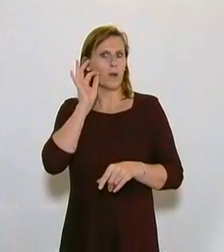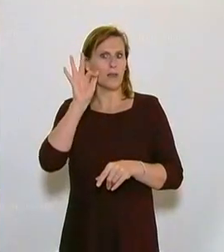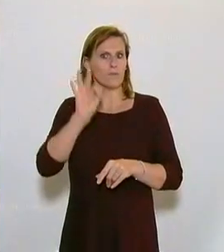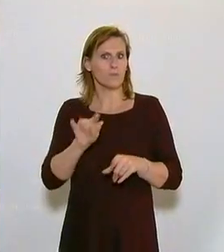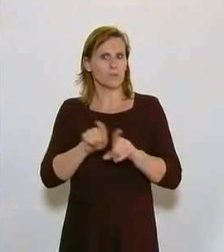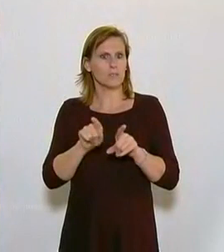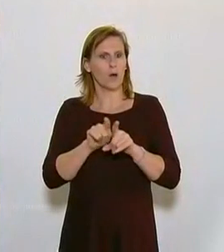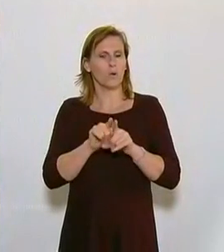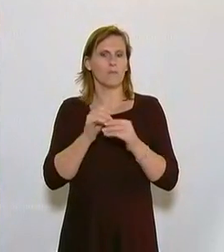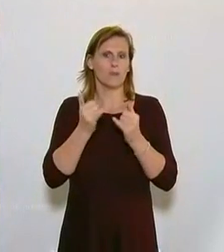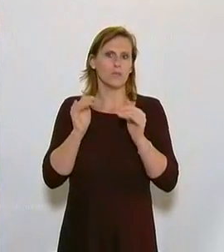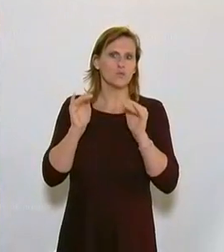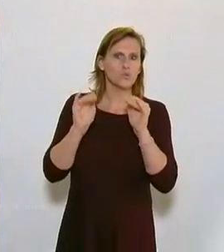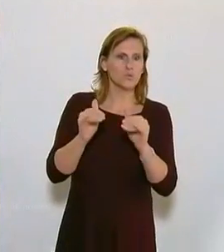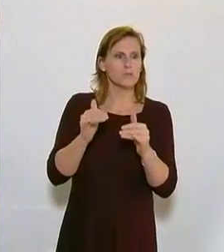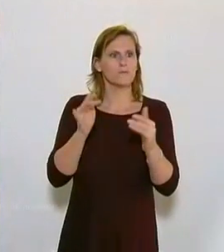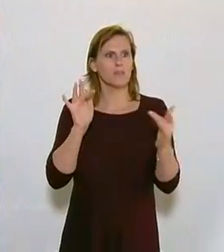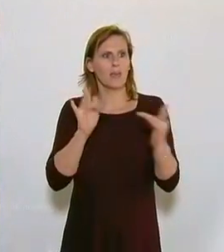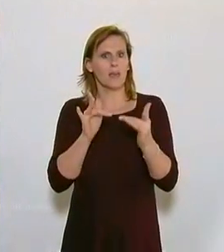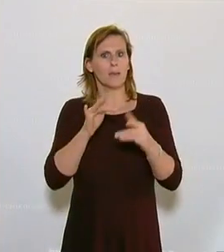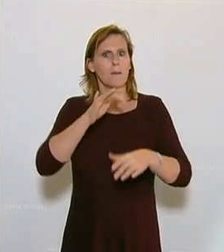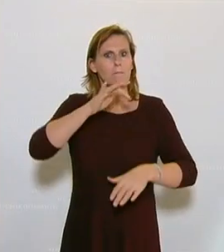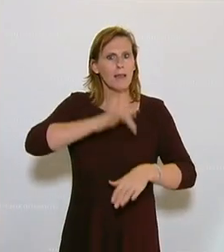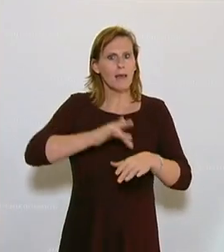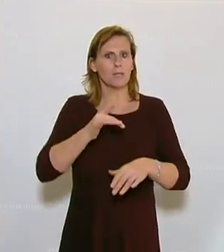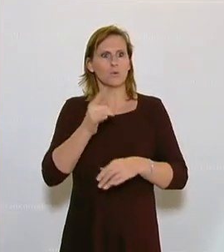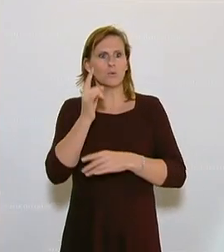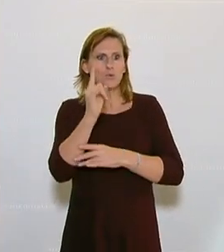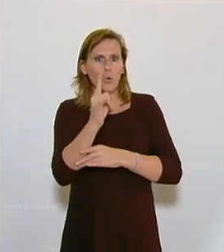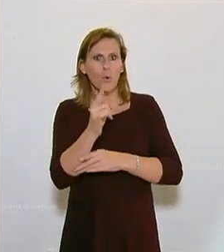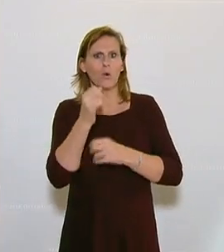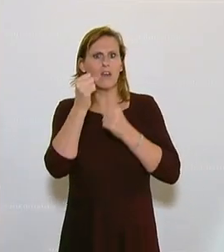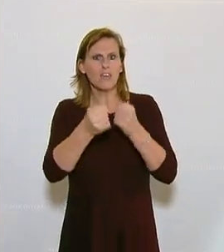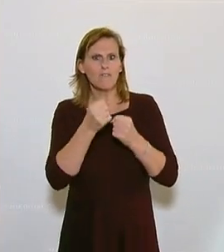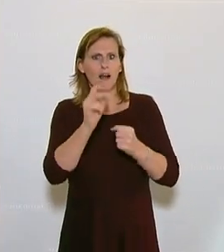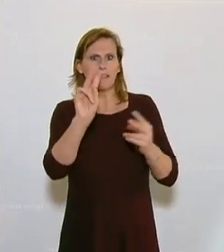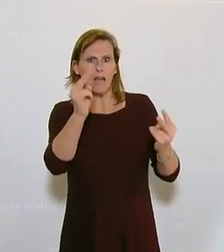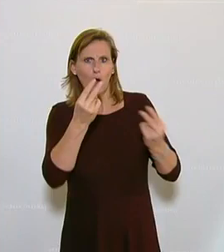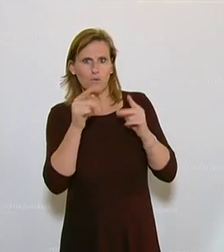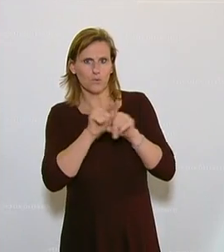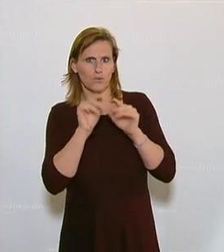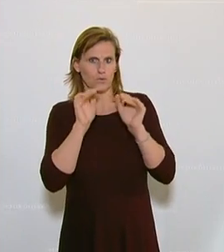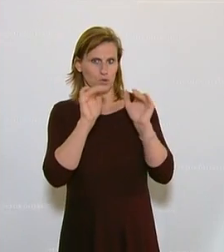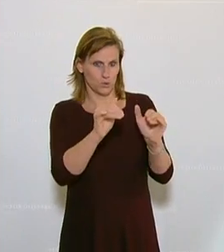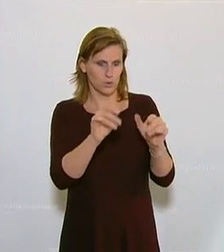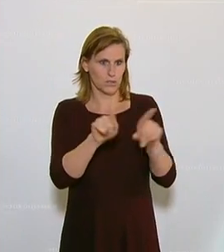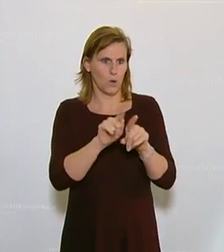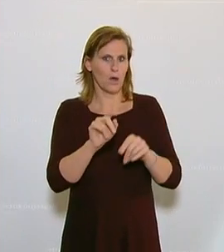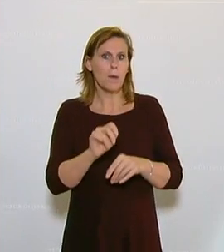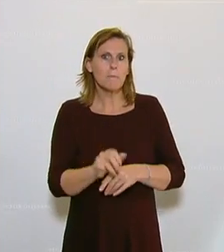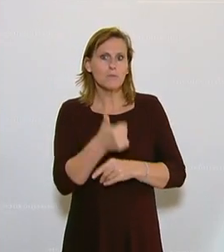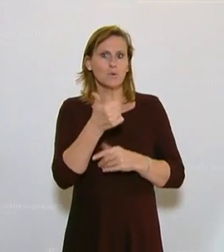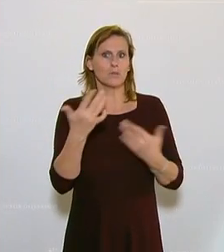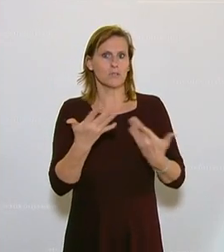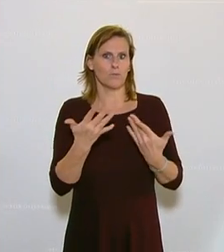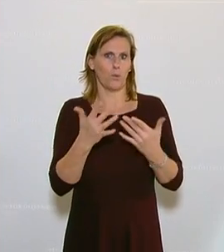Menschen vor Beleidigung, Herabwürdigung, Mobbing, Drohungen, Gewaltaufrufe und so weiter geschützt werden, und zwar auch ganz besonders im